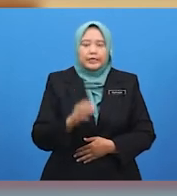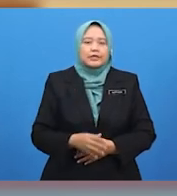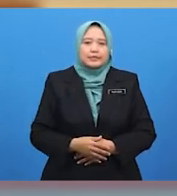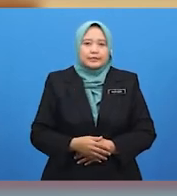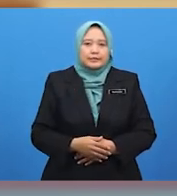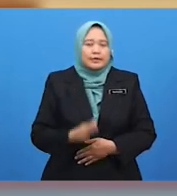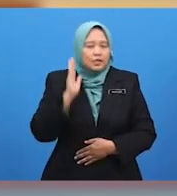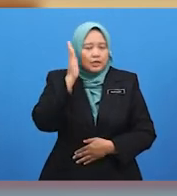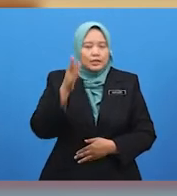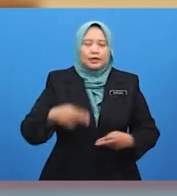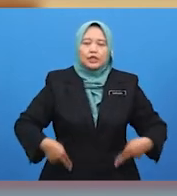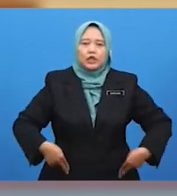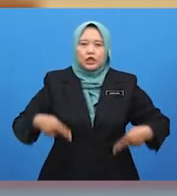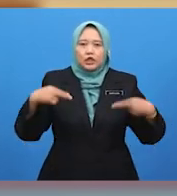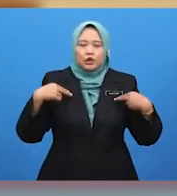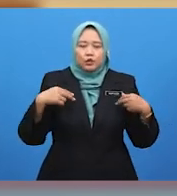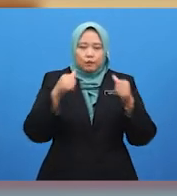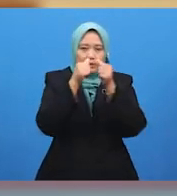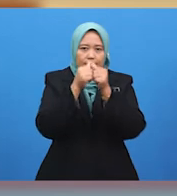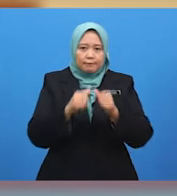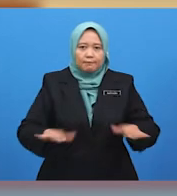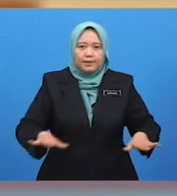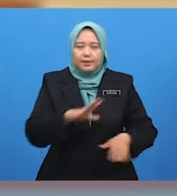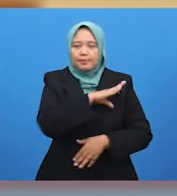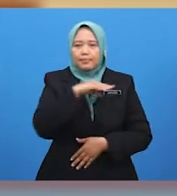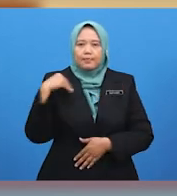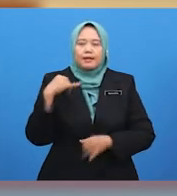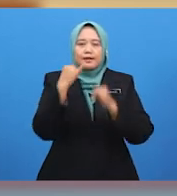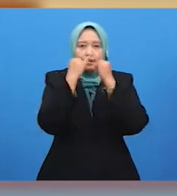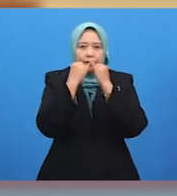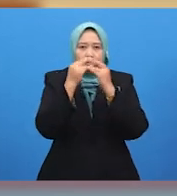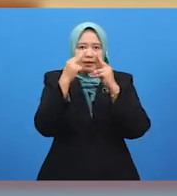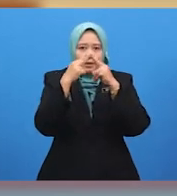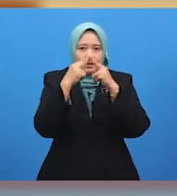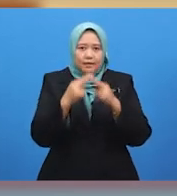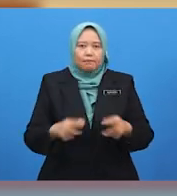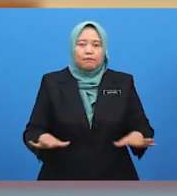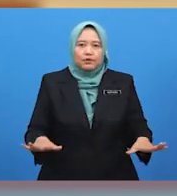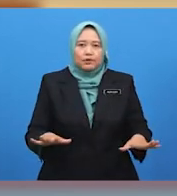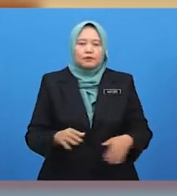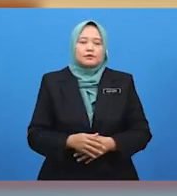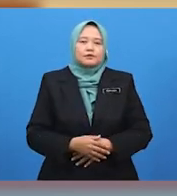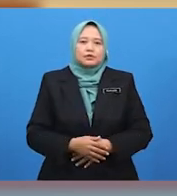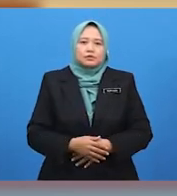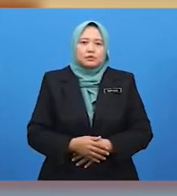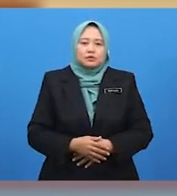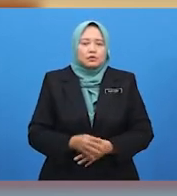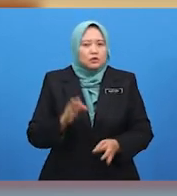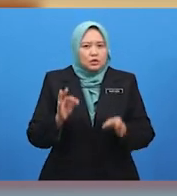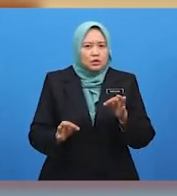harmonik. Cuba fikir, apakah akan berlaku jika Kamal tidak menegur tindakan Alicia tadi?